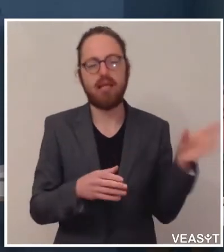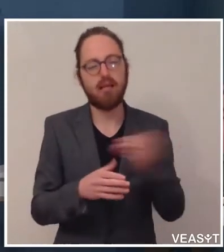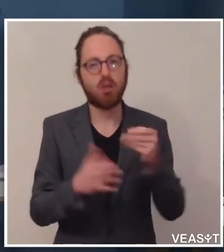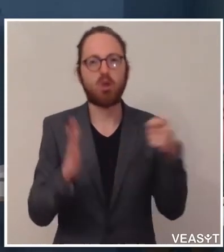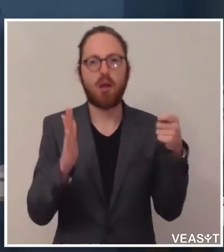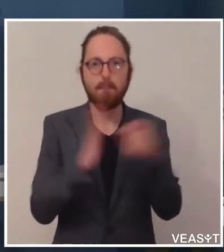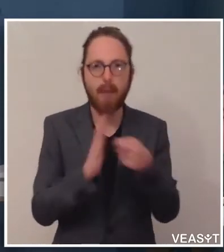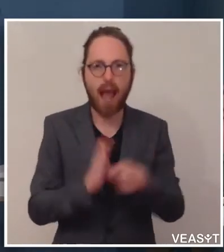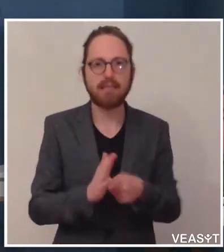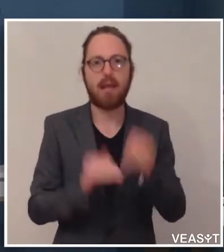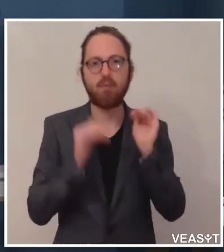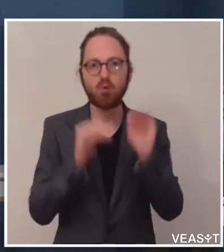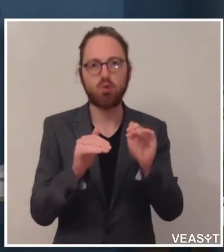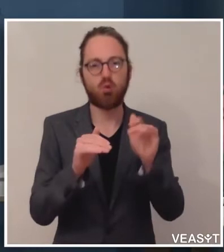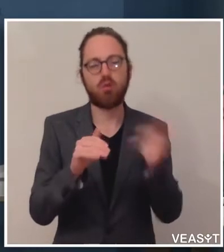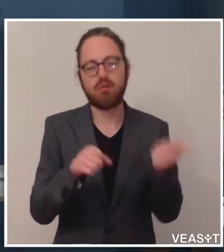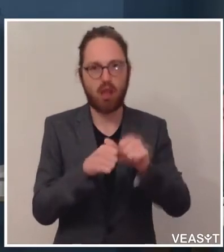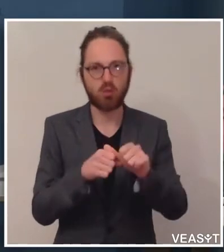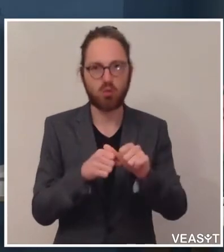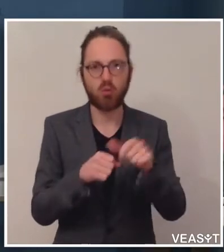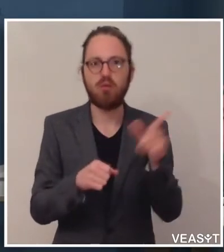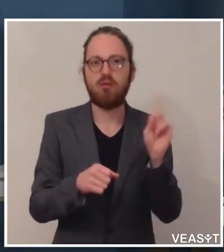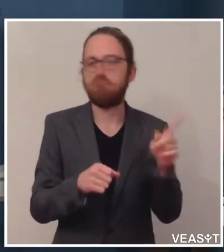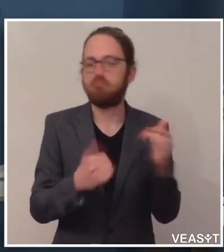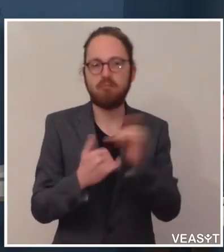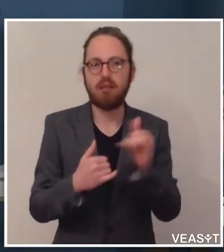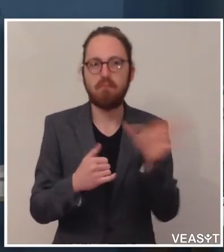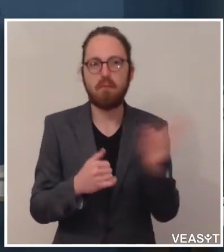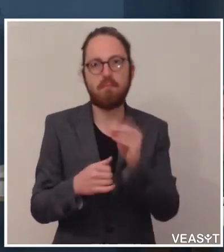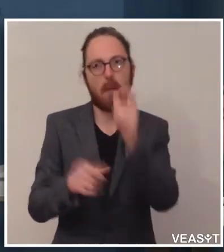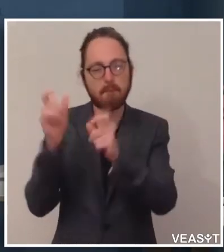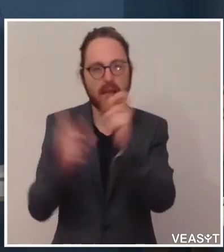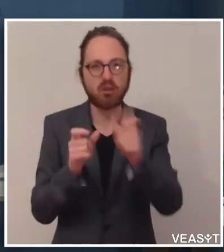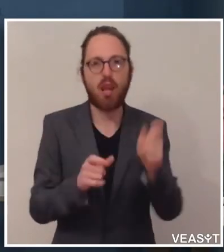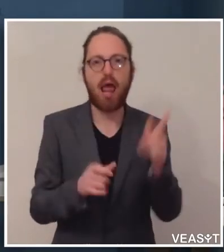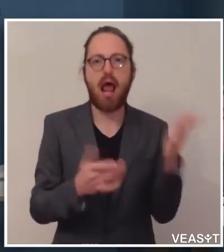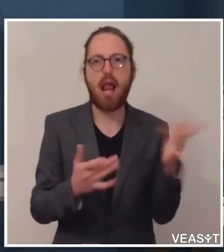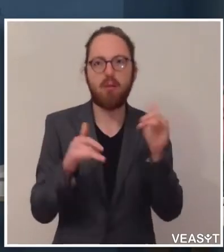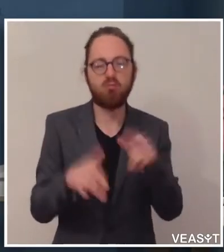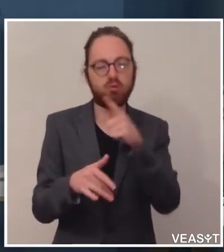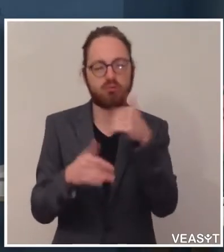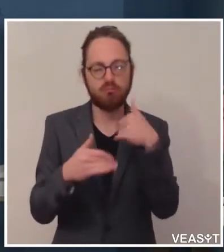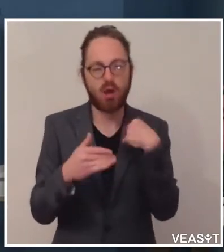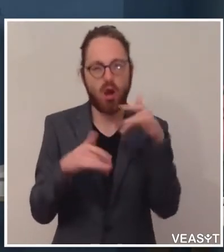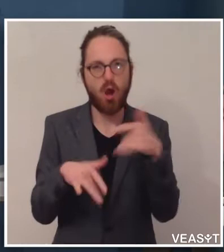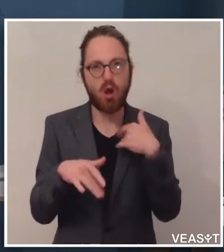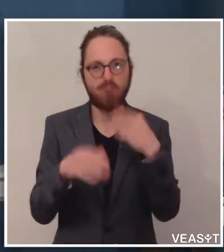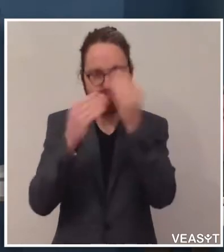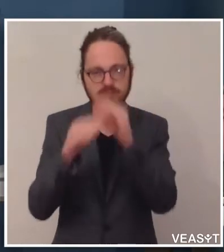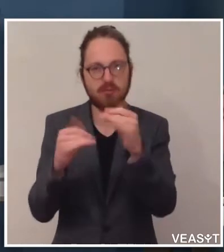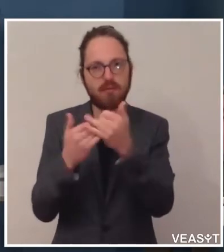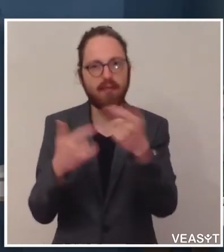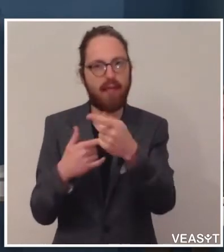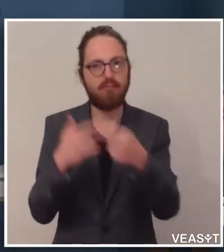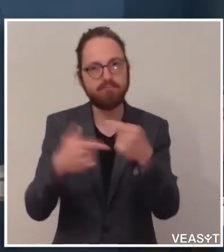auch Hygienemaßnahmen, wo das Personal geschult werden muss, aber dann auch natürlich den Kindern und jungen